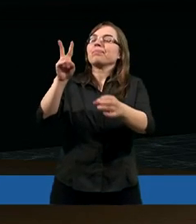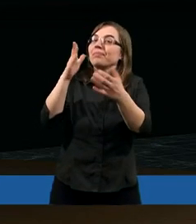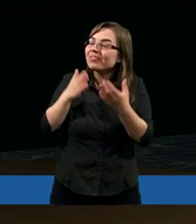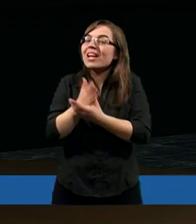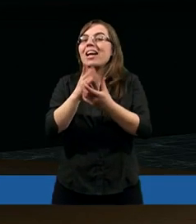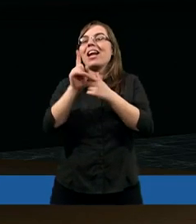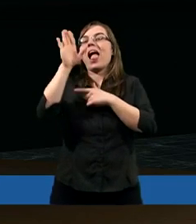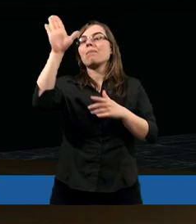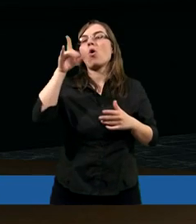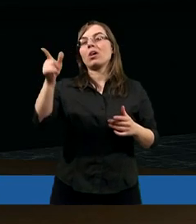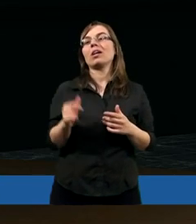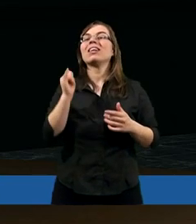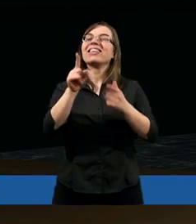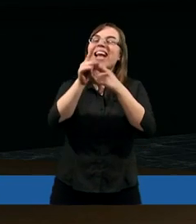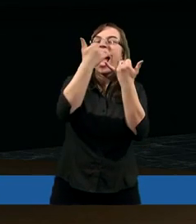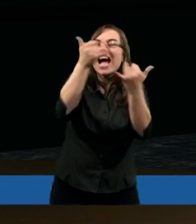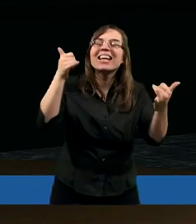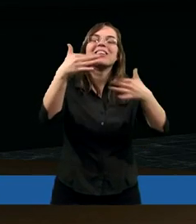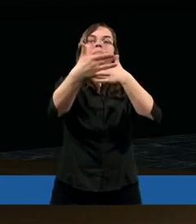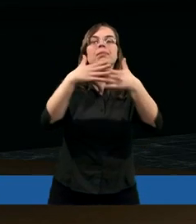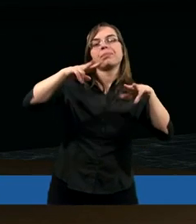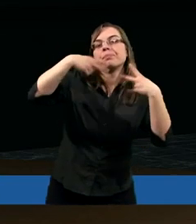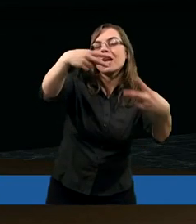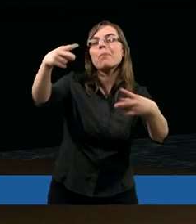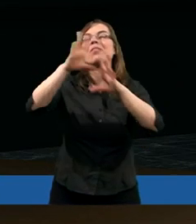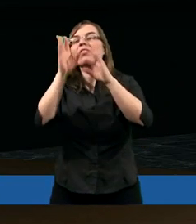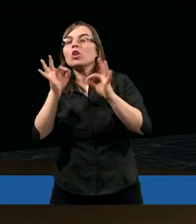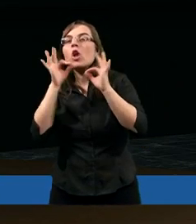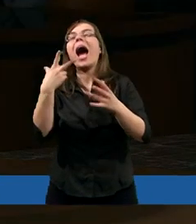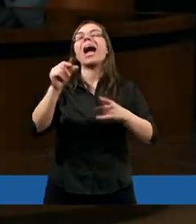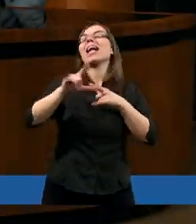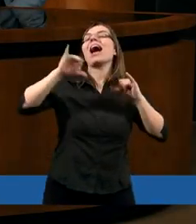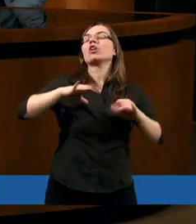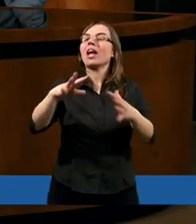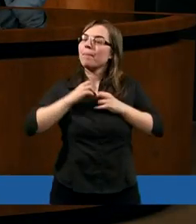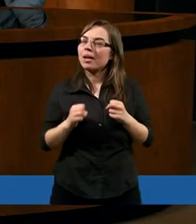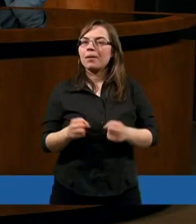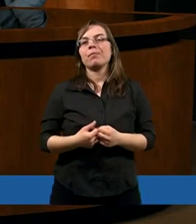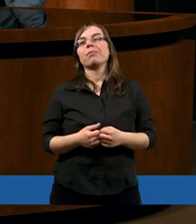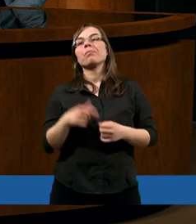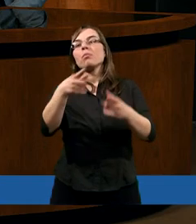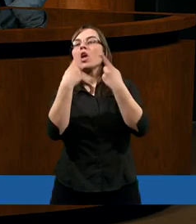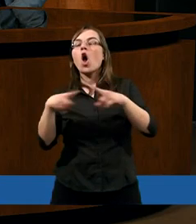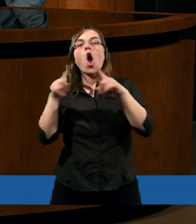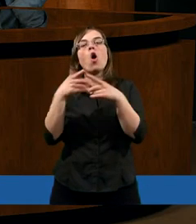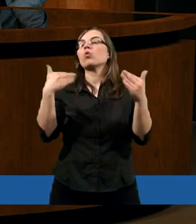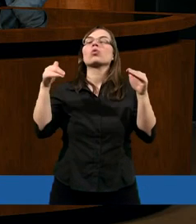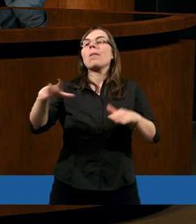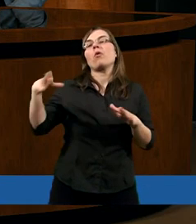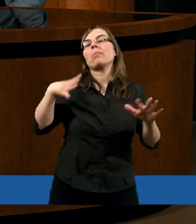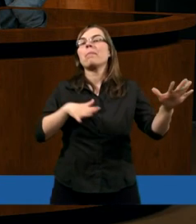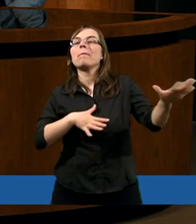tym samym służyć dla innych, pełniąc taką funkcję. Tak, no. Kościół nie może być